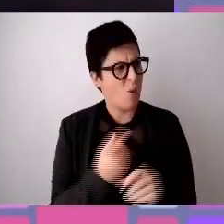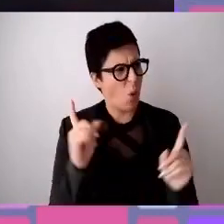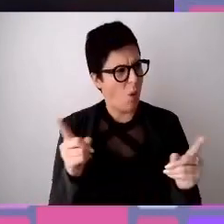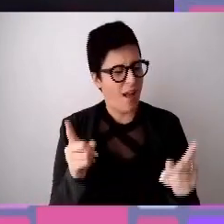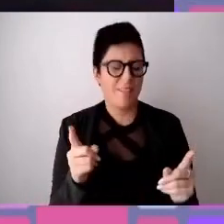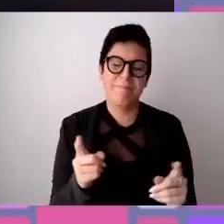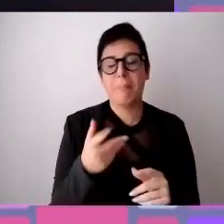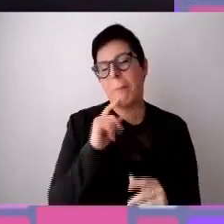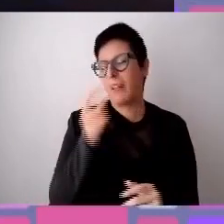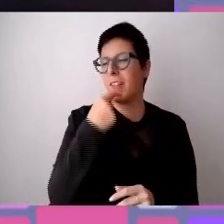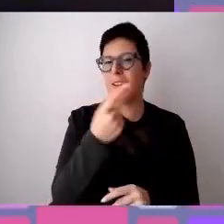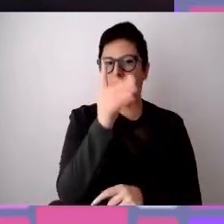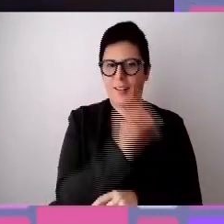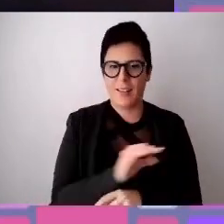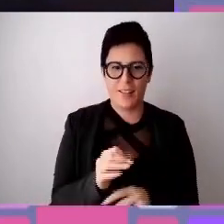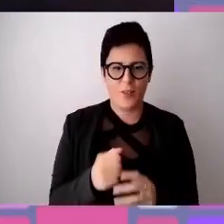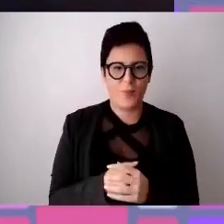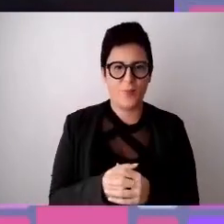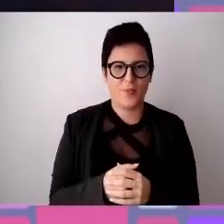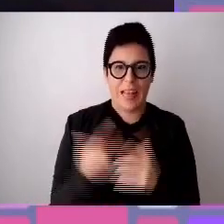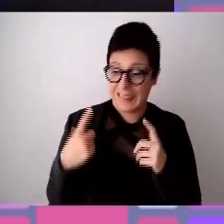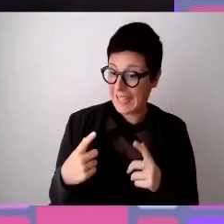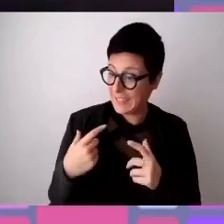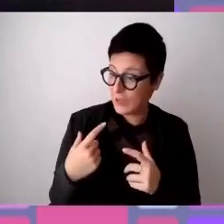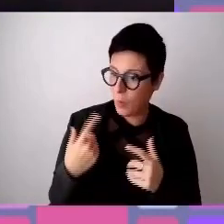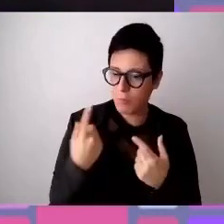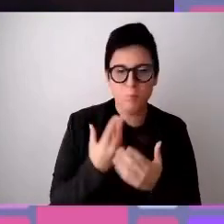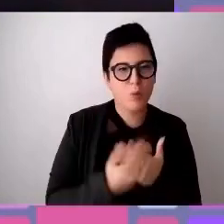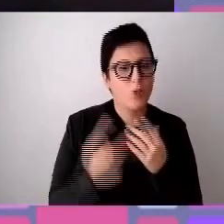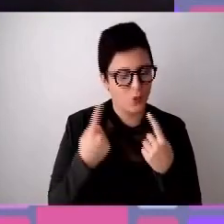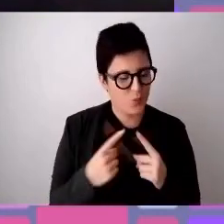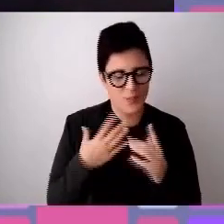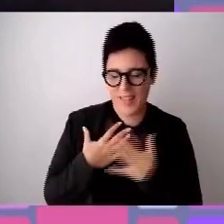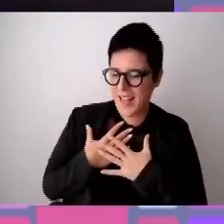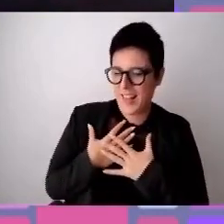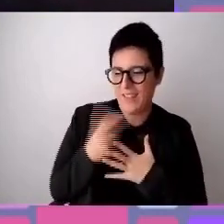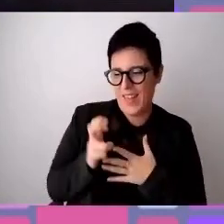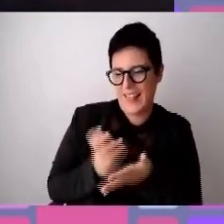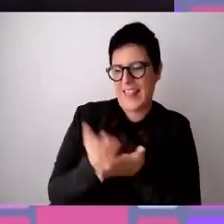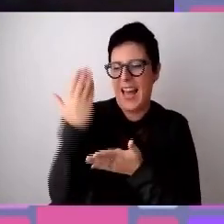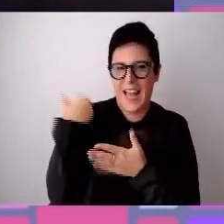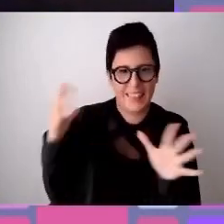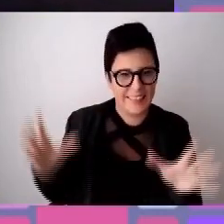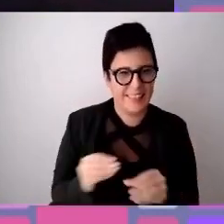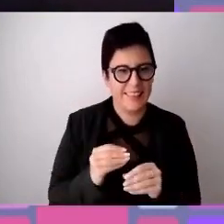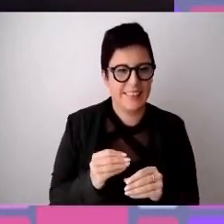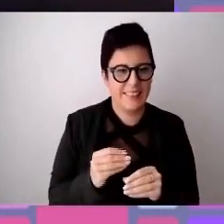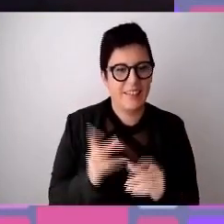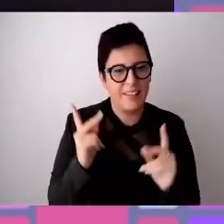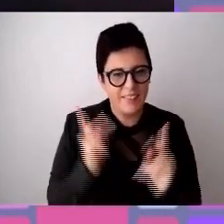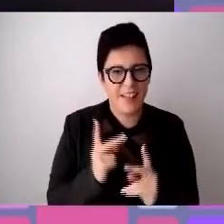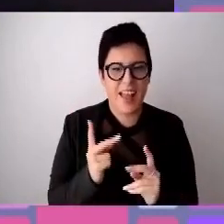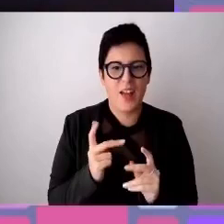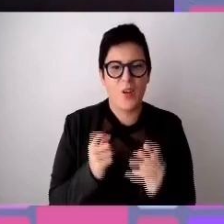Tra l'altro è in uscita il mio disco adesso con il mio progetto musicale che porto avanti da vent'anni, quindi in realtà la musica è per me